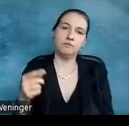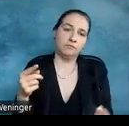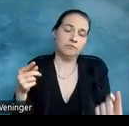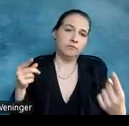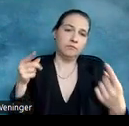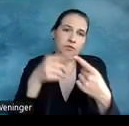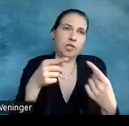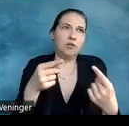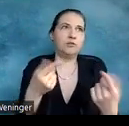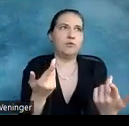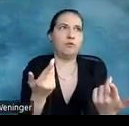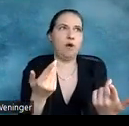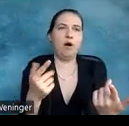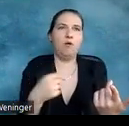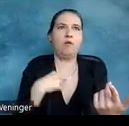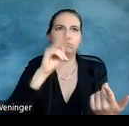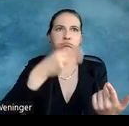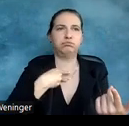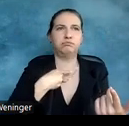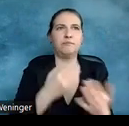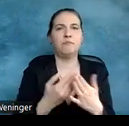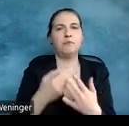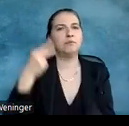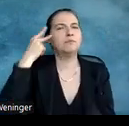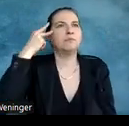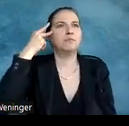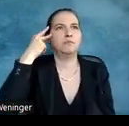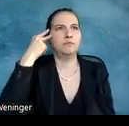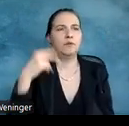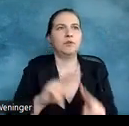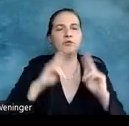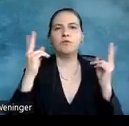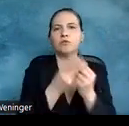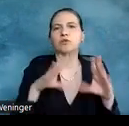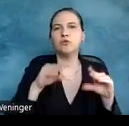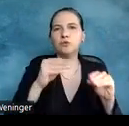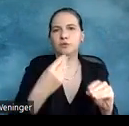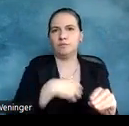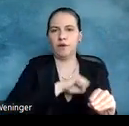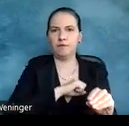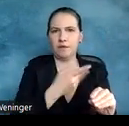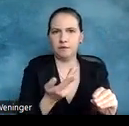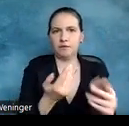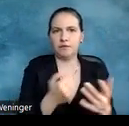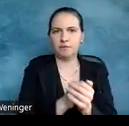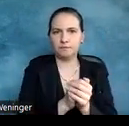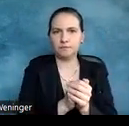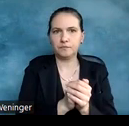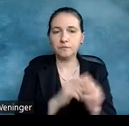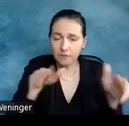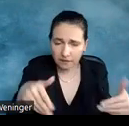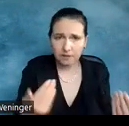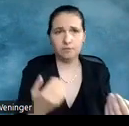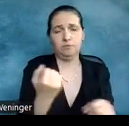wieder meinen Gedanken aufgreife, User Universal oder Universal User Preferences. Ich kann für bestimmte